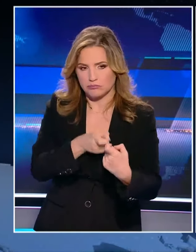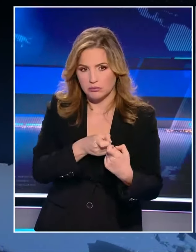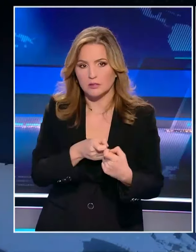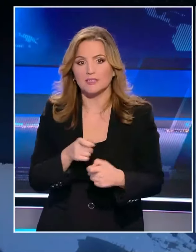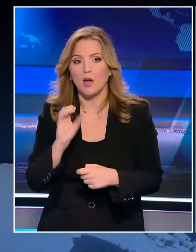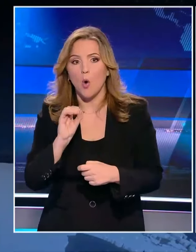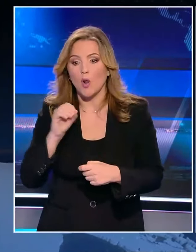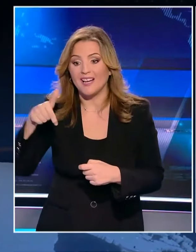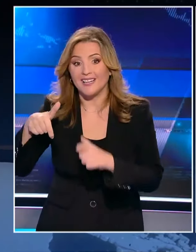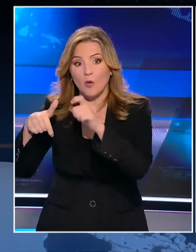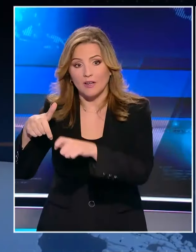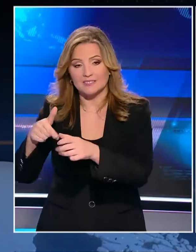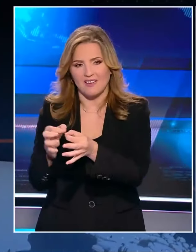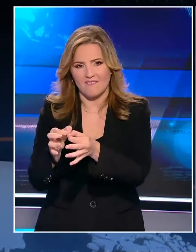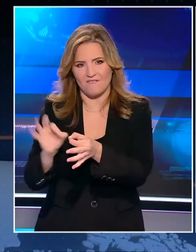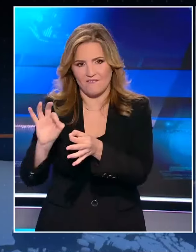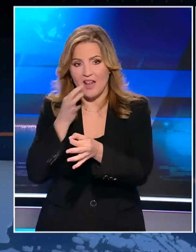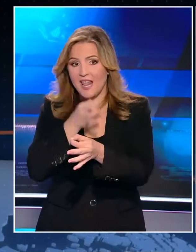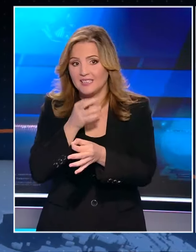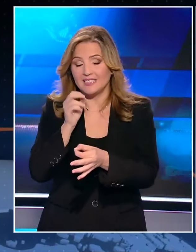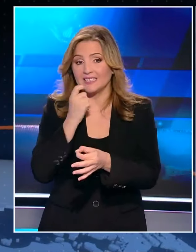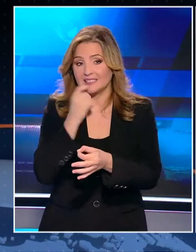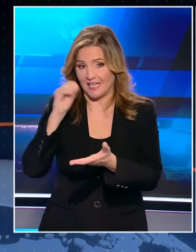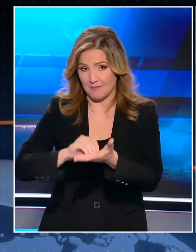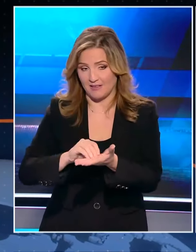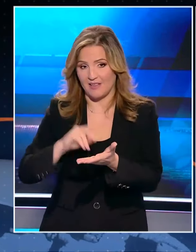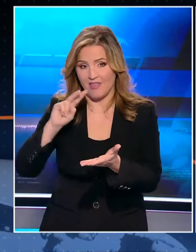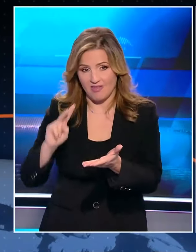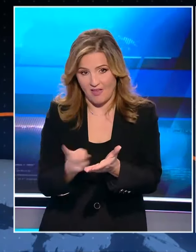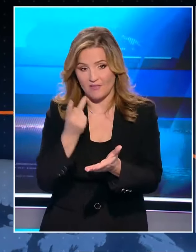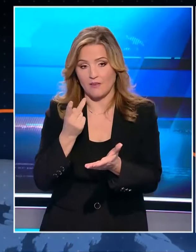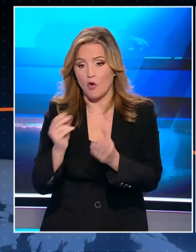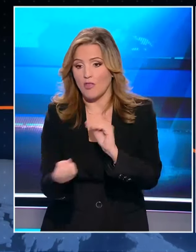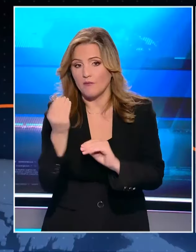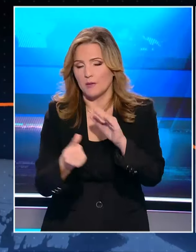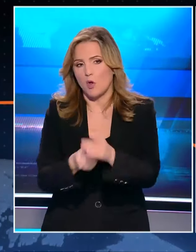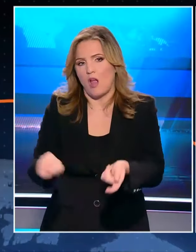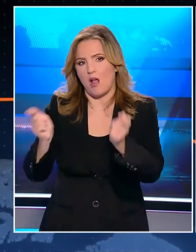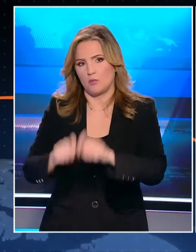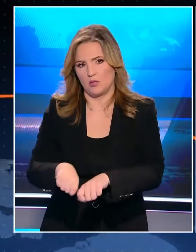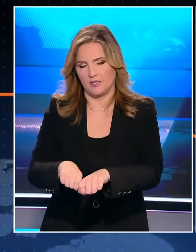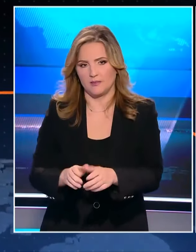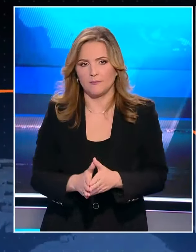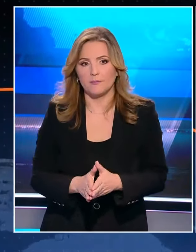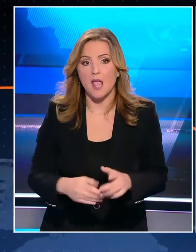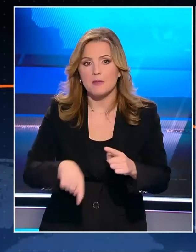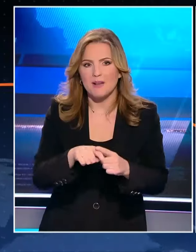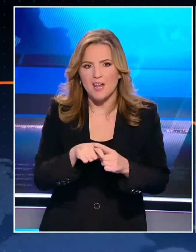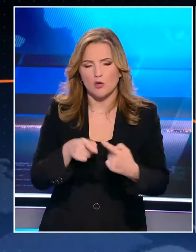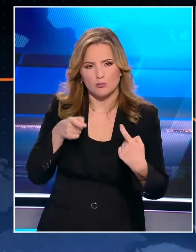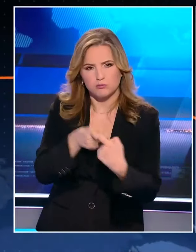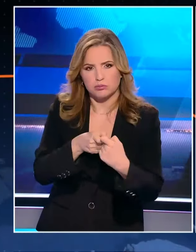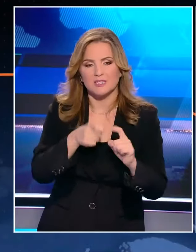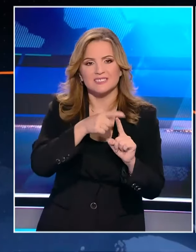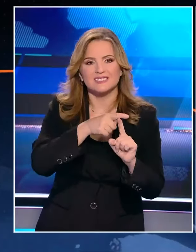Γεροβασίλη να βάζει νέα φωτιά λέγοντας πως ο Κασελάκης δεν έχει δεύτερη ευκαιρία ενώ νέο επεισόδιο είχαμε στην κότρα